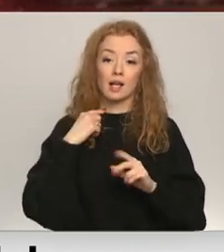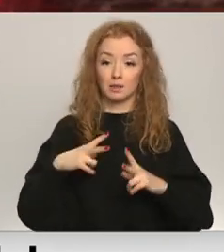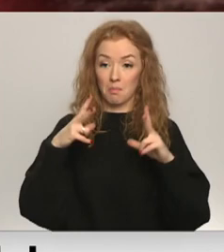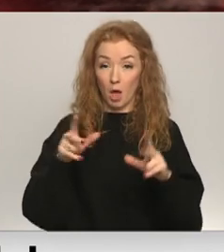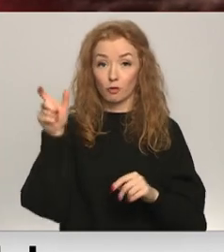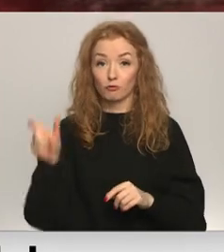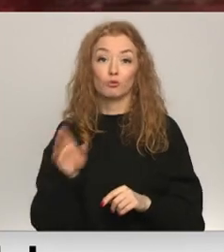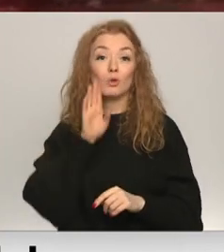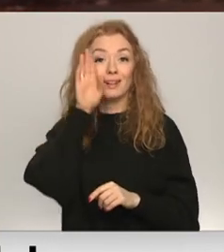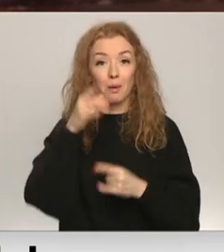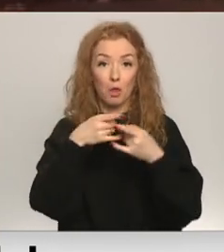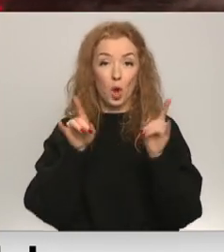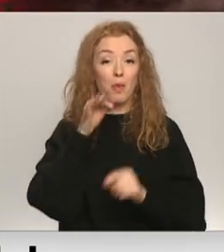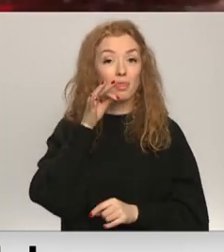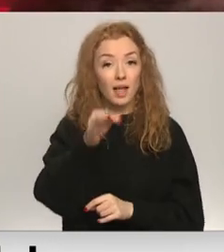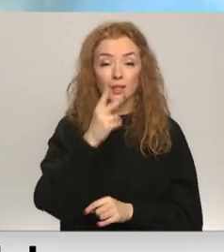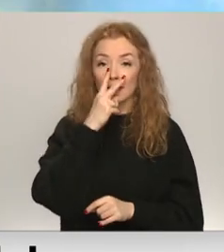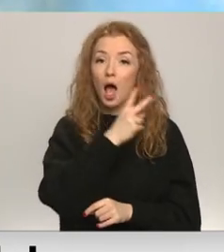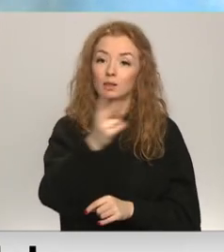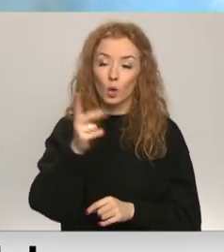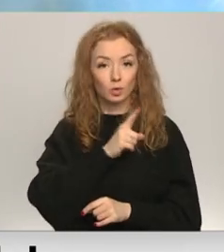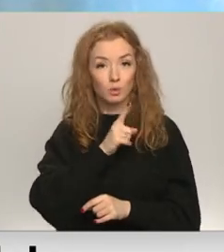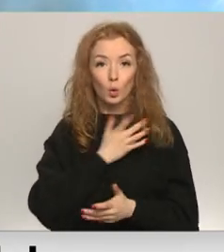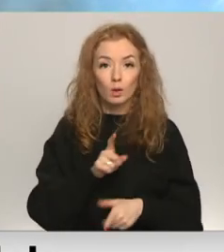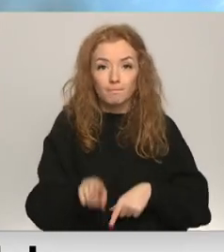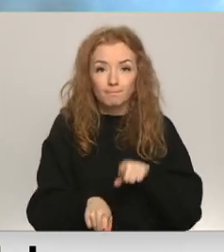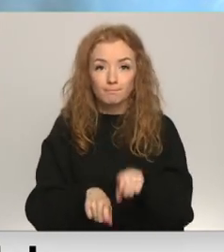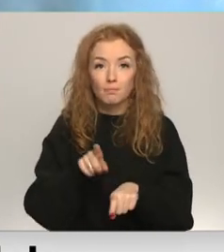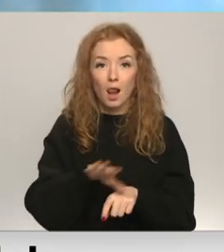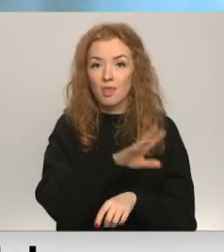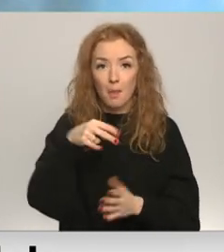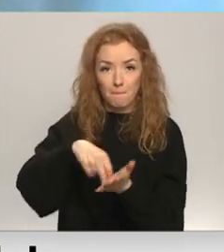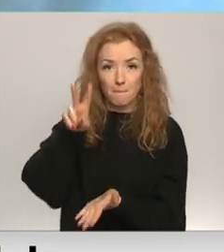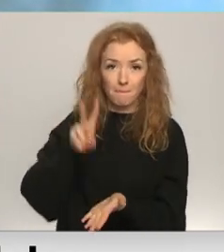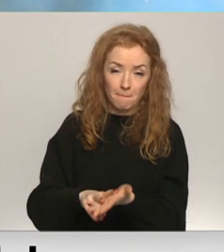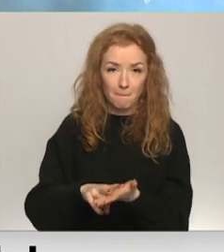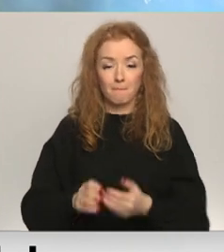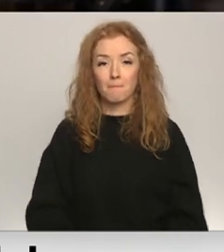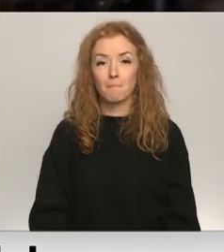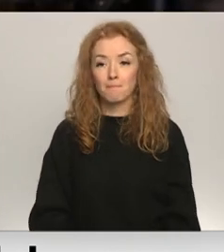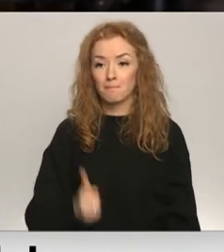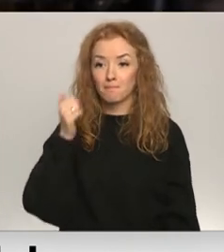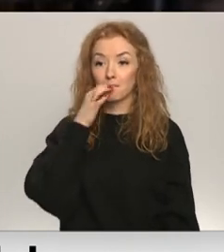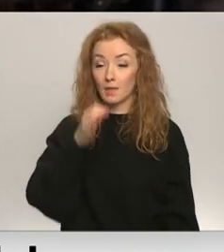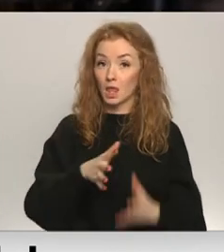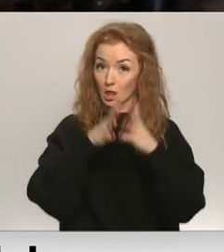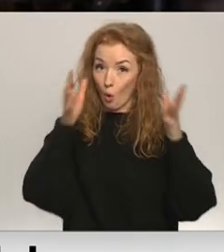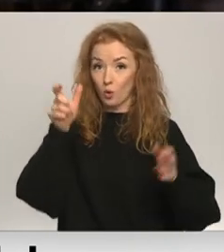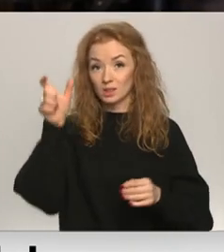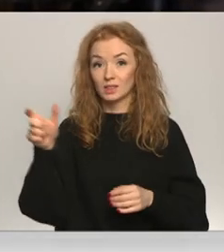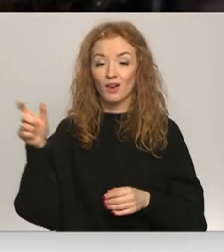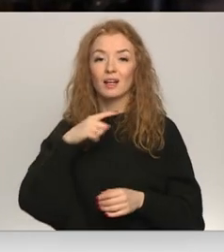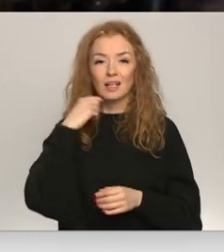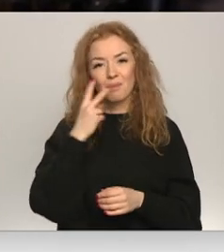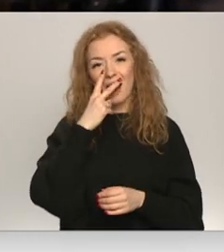raidījumā rīta panerām atzina, ka jāskatās, kur līdz kāju, lai nepaslīdētu vai neiekāptu kādā kupenā. Ir daudz tādi cilvēki, kas gribētu redzēt